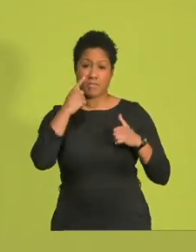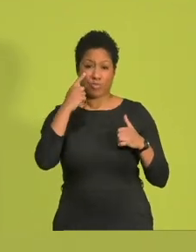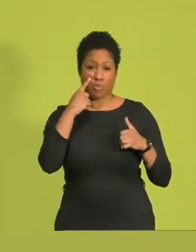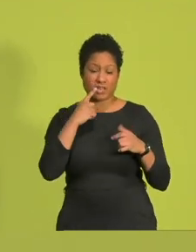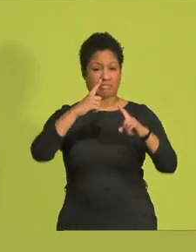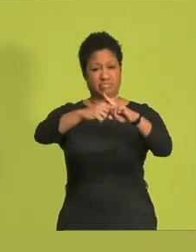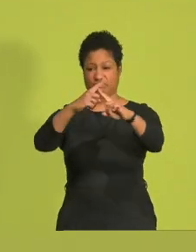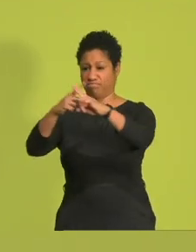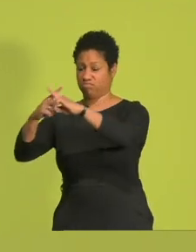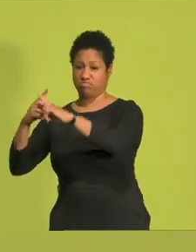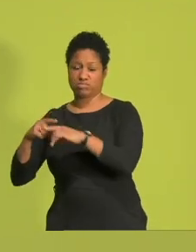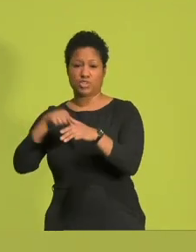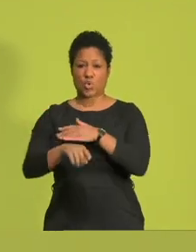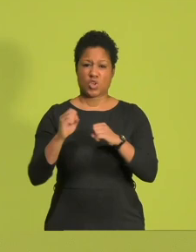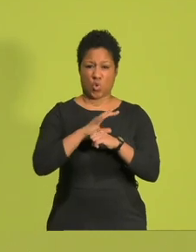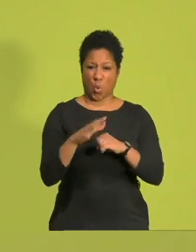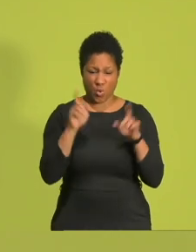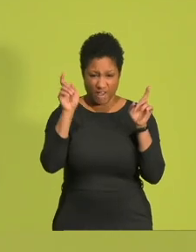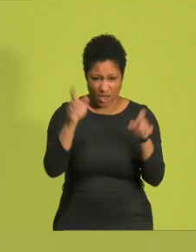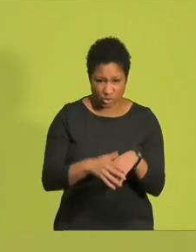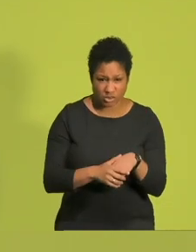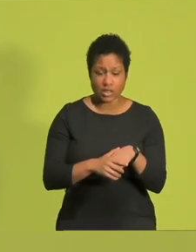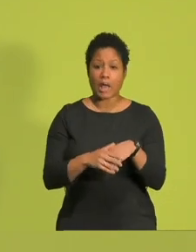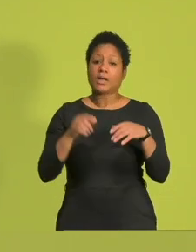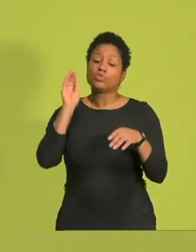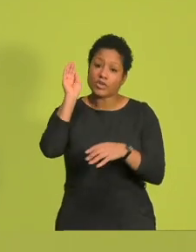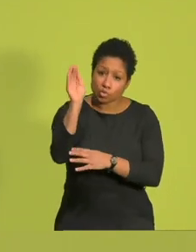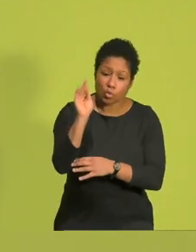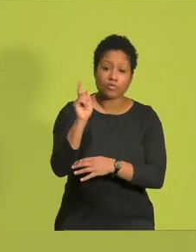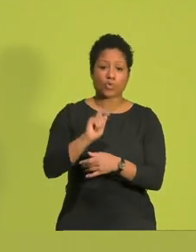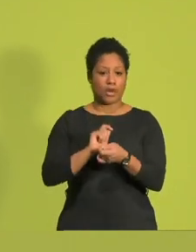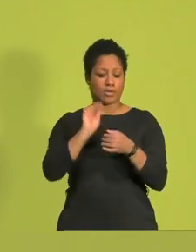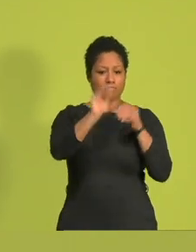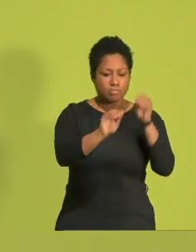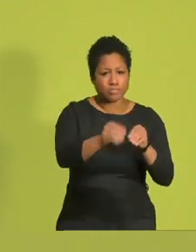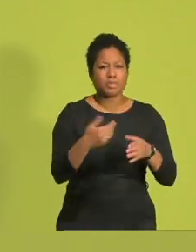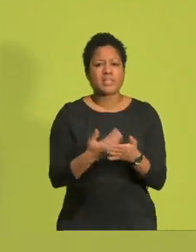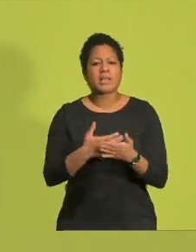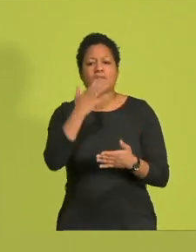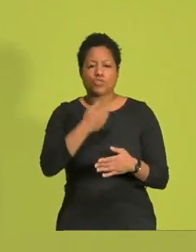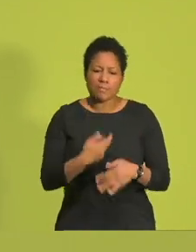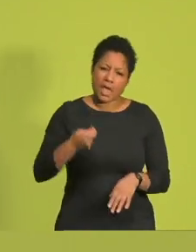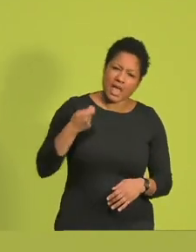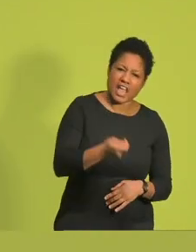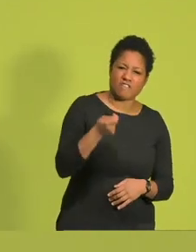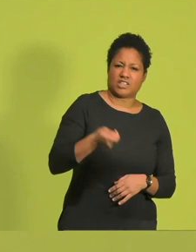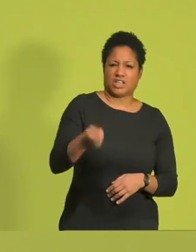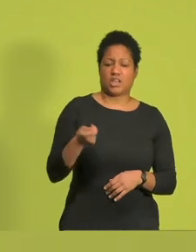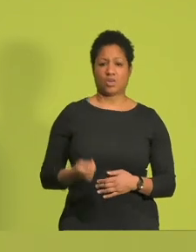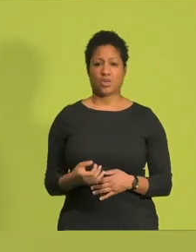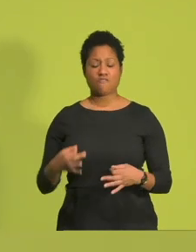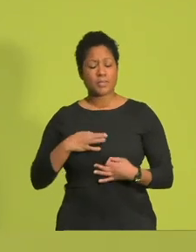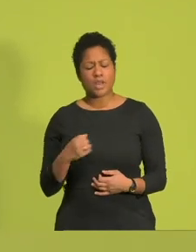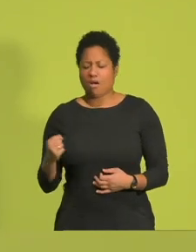kann, aber wo es zukünftig stattfinden soll und deswegen wollen wir da rein investieren. Es schmerzt mich richtig,